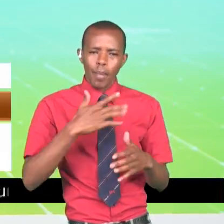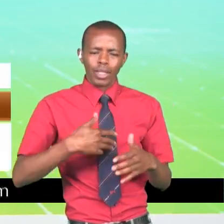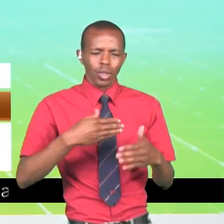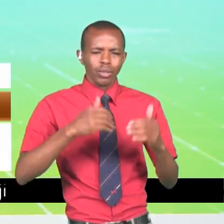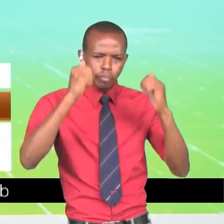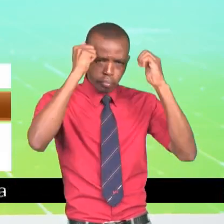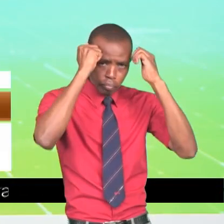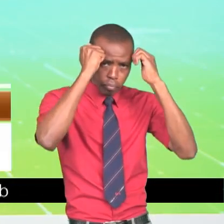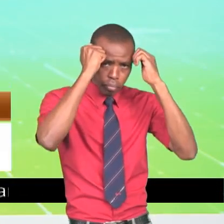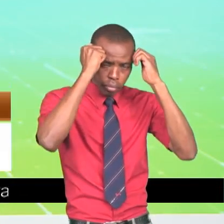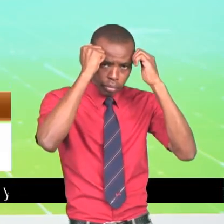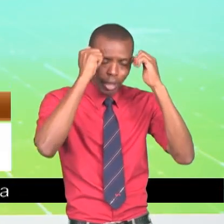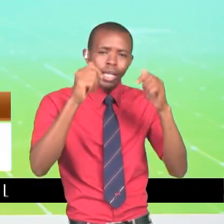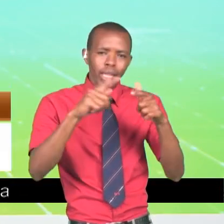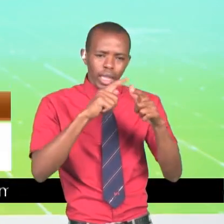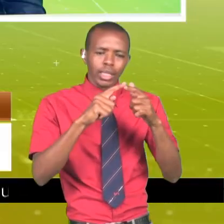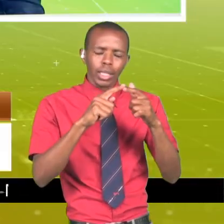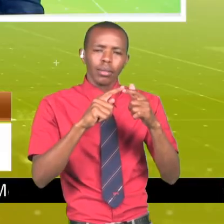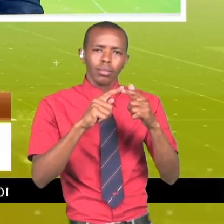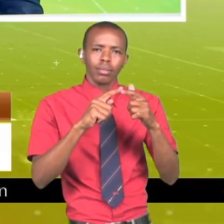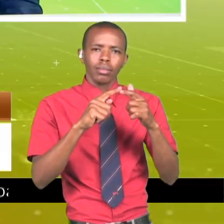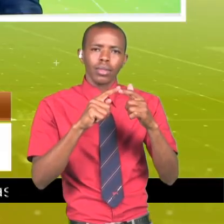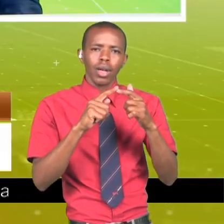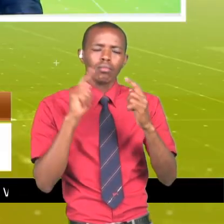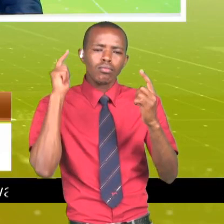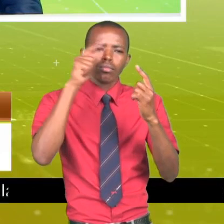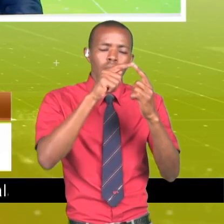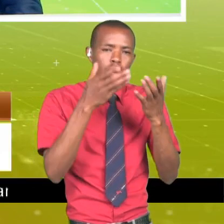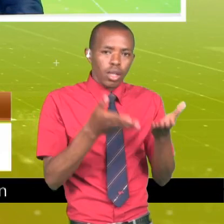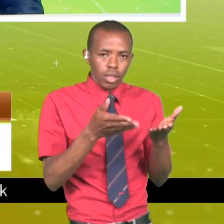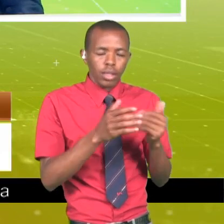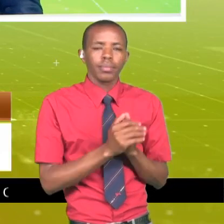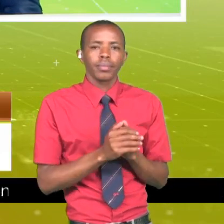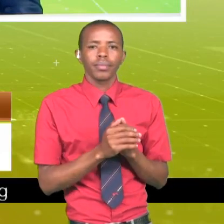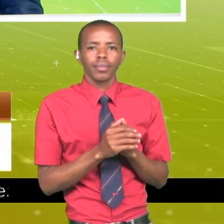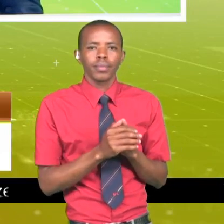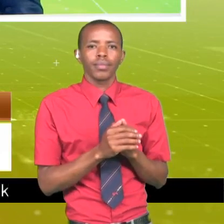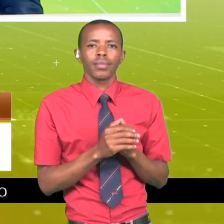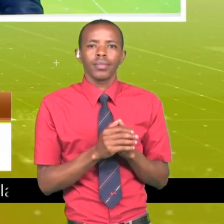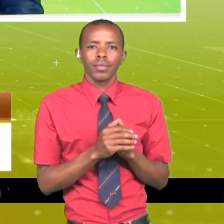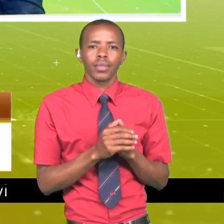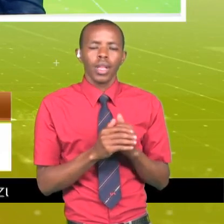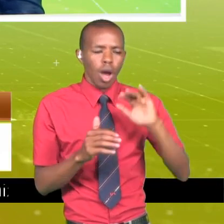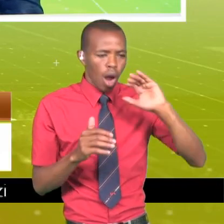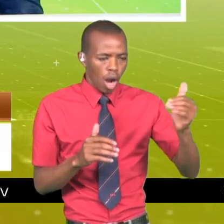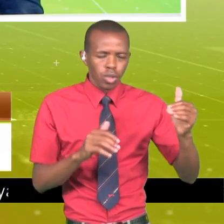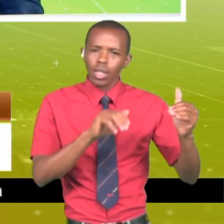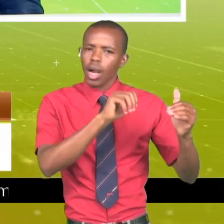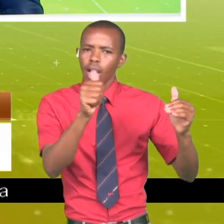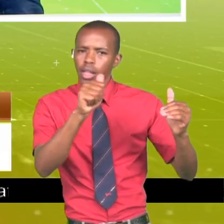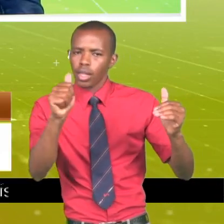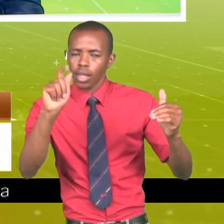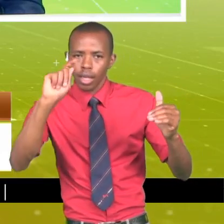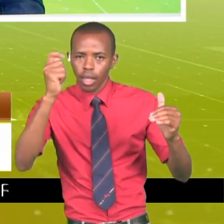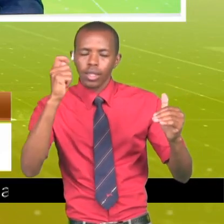na nikaweza kufika maali ambapo nimefika kwa sasa. Na ukiangalia katika kaunti zingine katika taifa